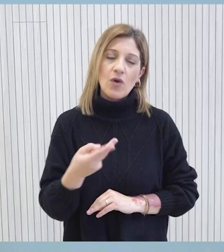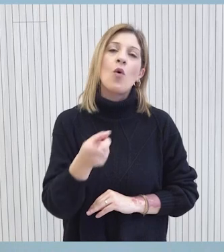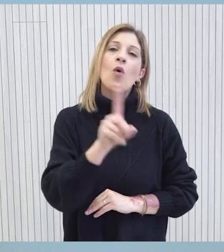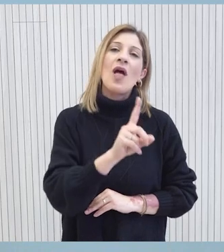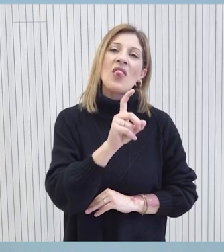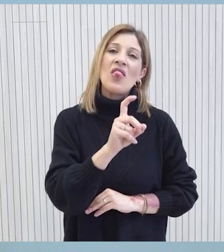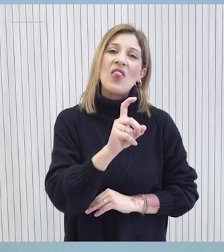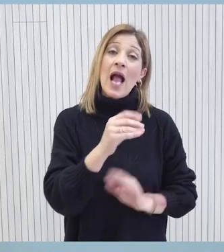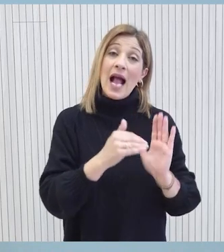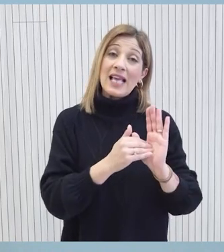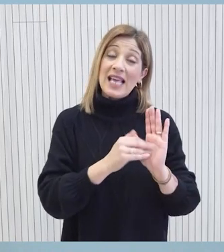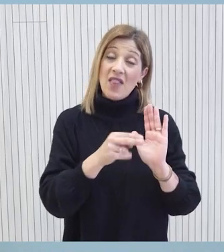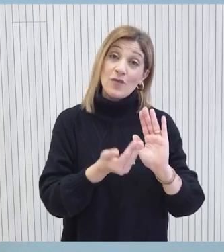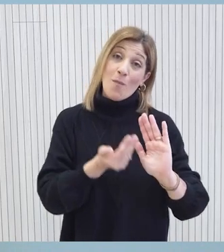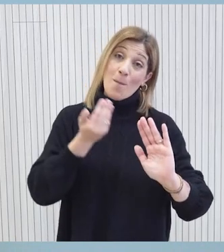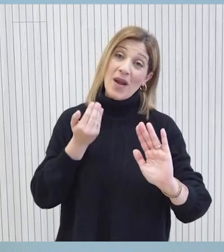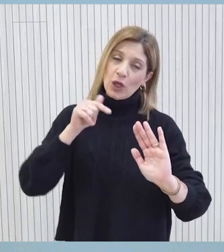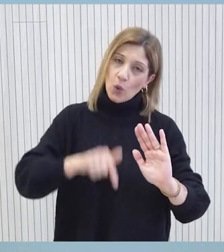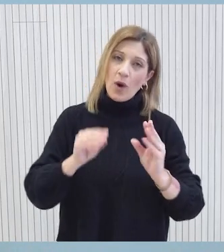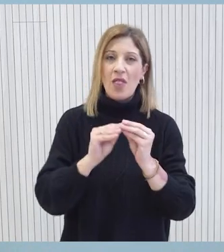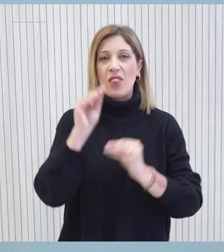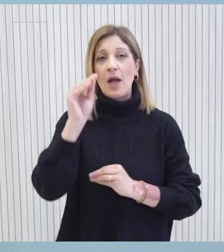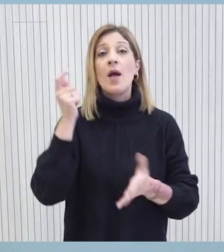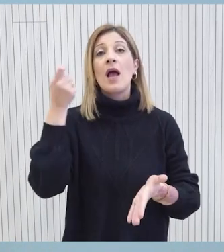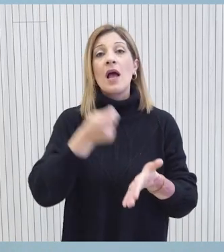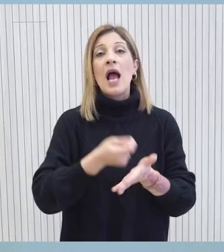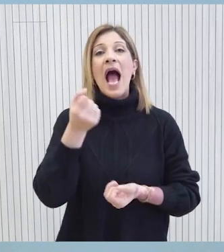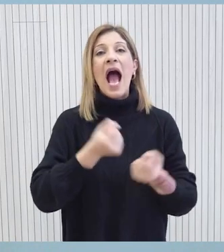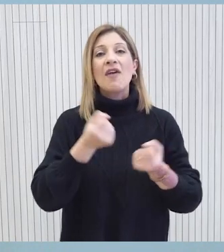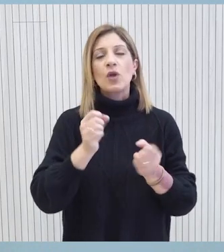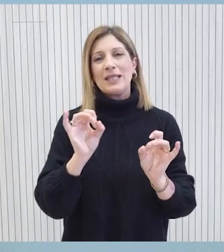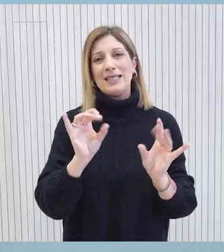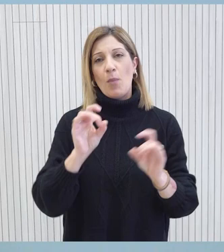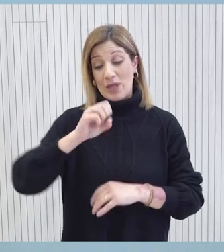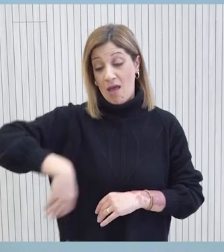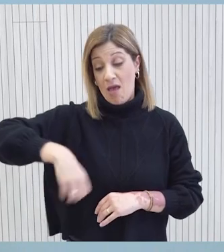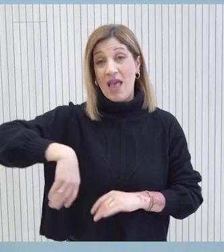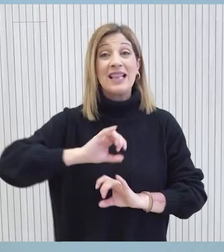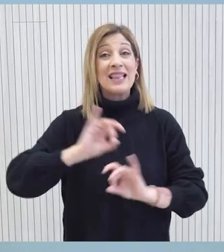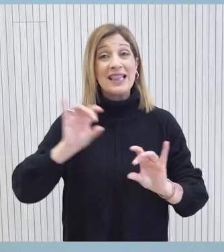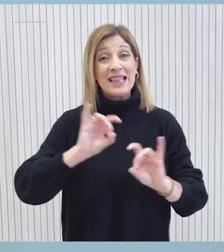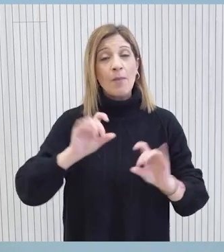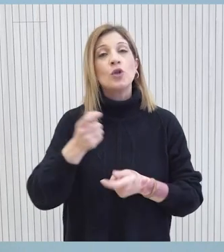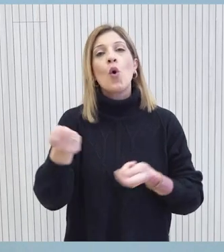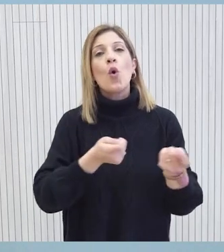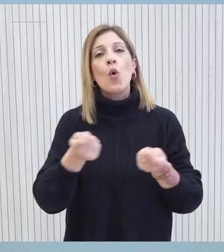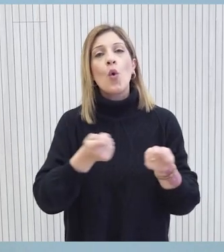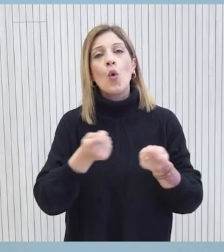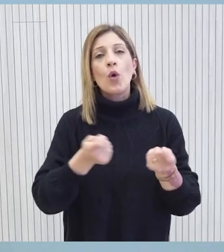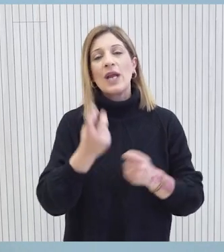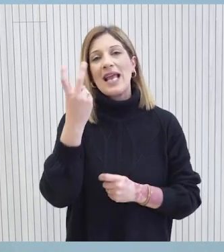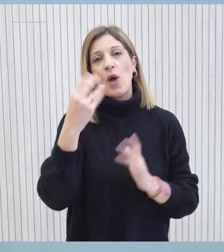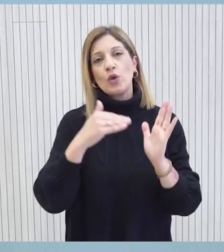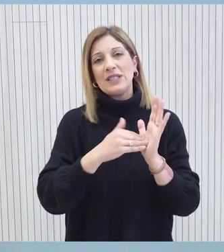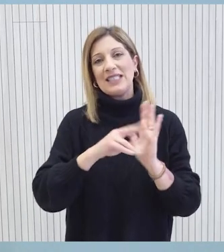.000 ευρώ που ήταν οι προηγούμενες δύο προκήρυξεις, ενώ για αγορά οχήματος μηδενικών εκπομπών διοξίδιου του άνθρακα το ποσό χορηγίας αυξάνεται σε